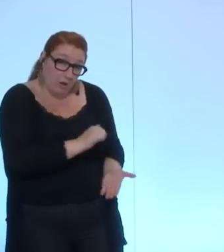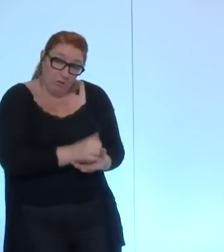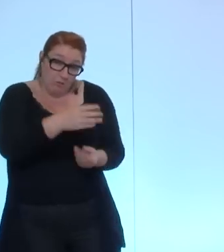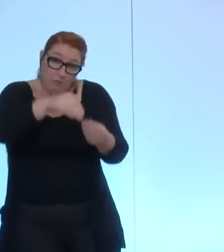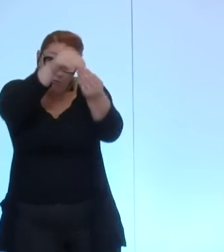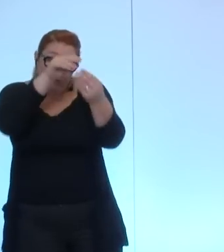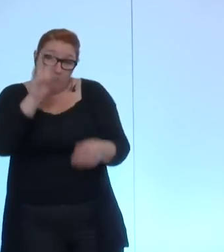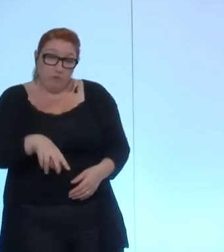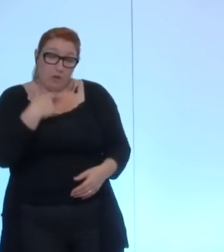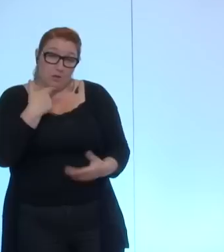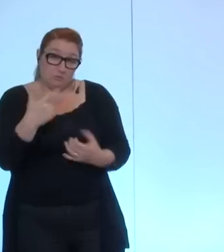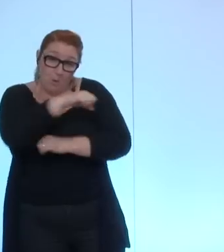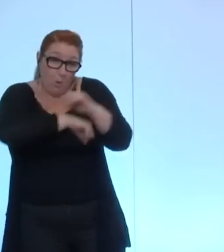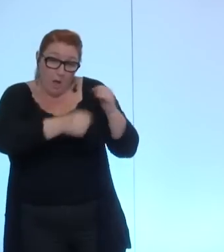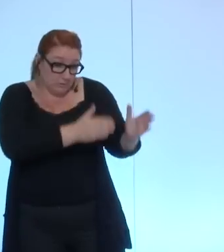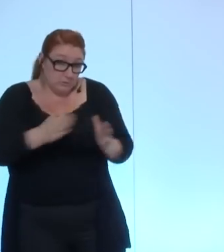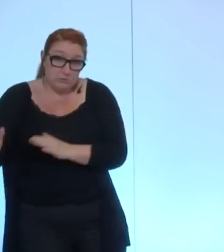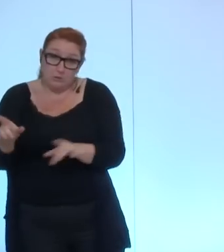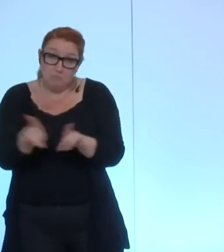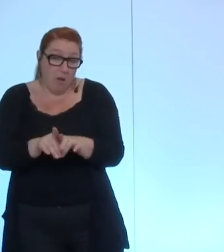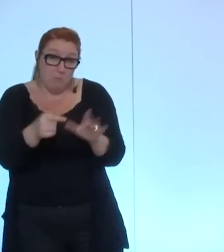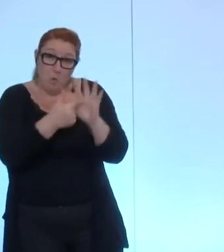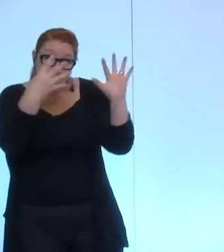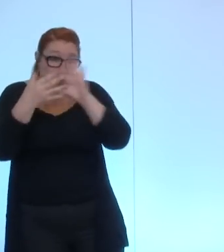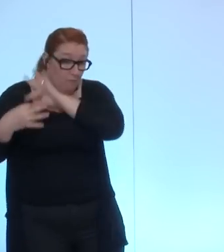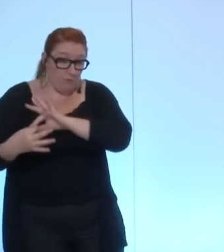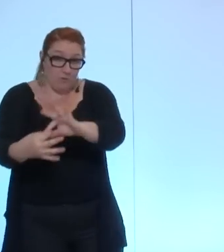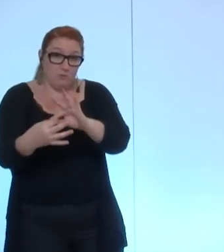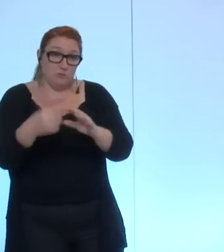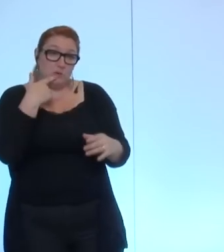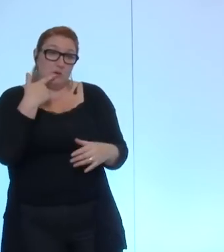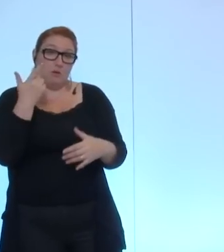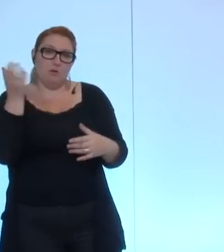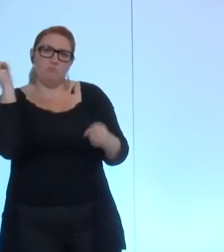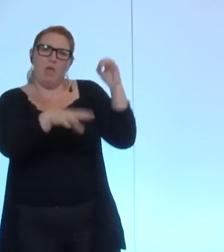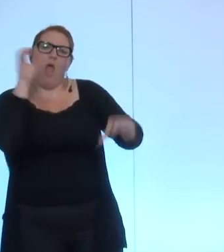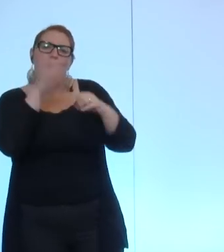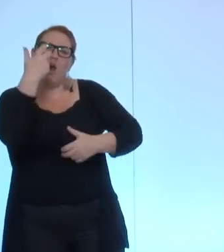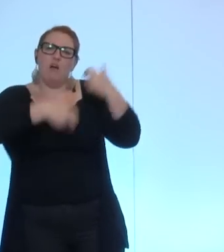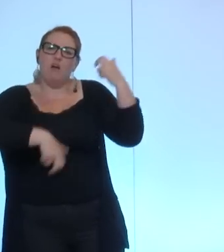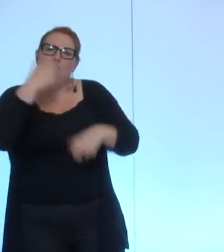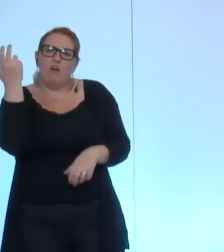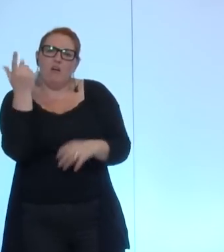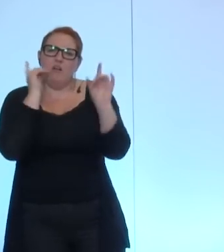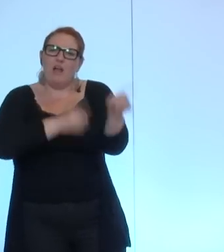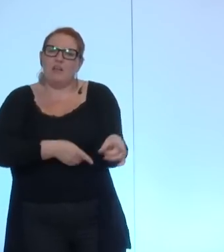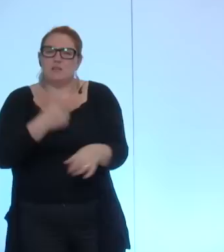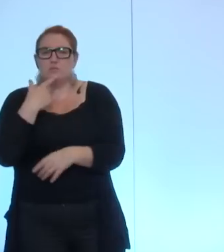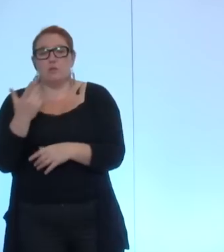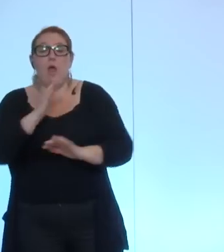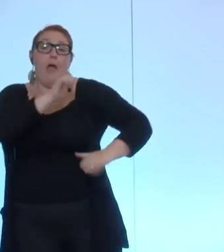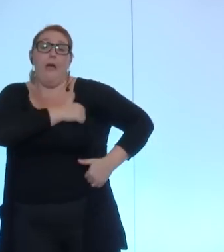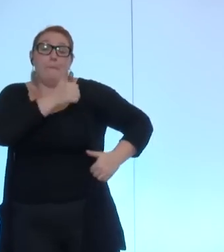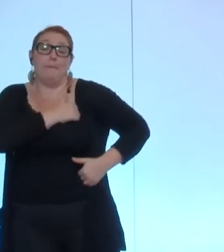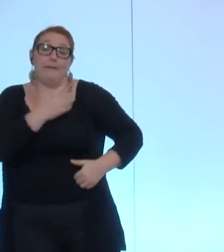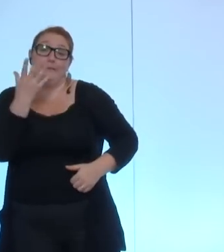qui fait suite à ceux de 2009 et à ceux des différentes guerres des pierres où l'armée israélienne qu'on le veuille ou qu ne le veuille pas